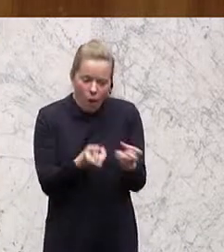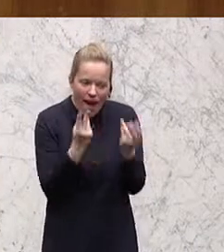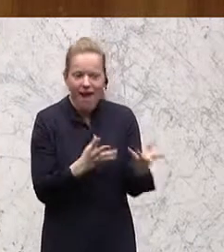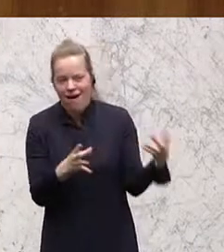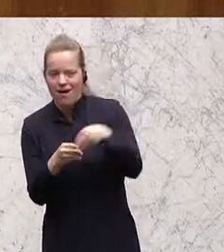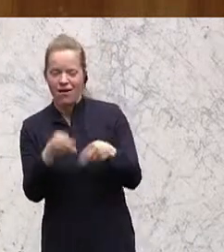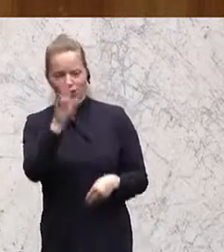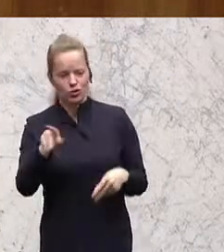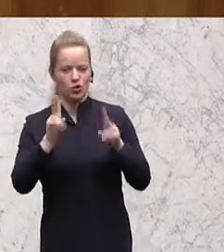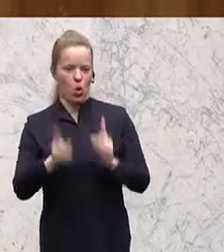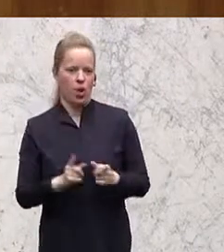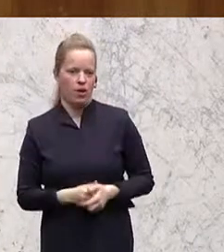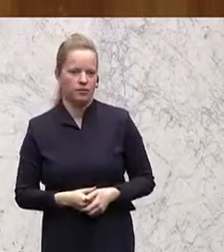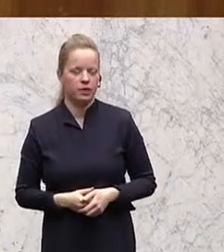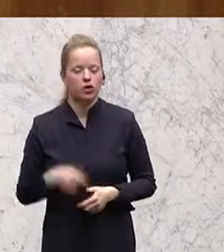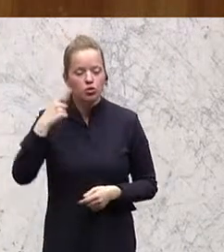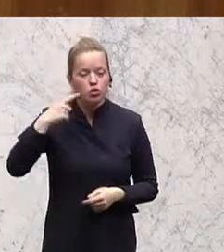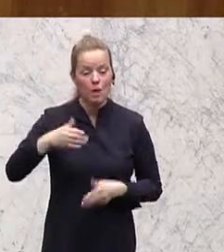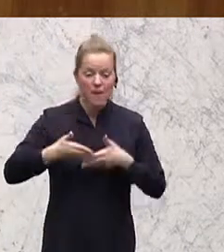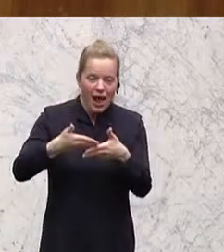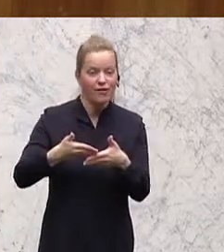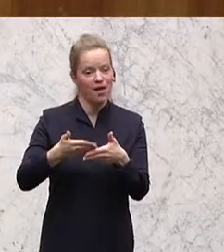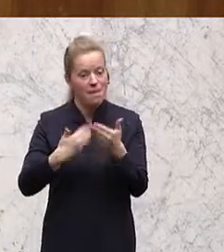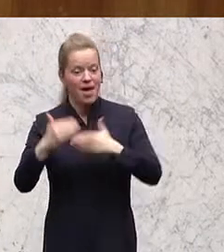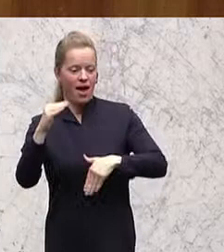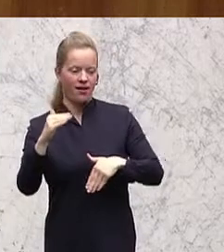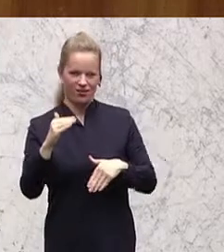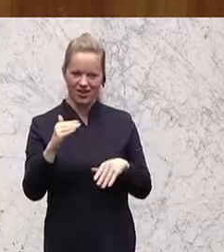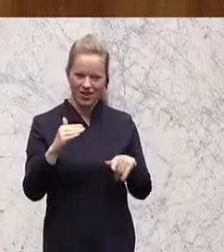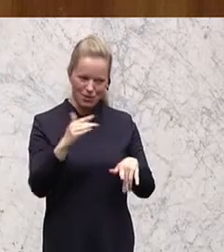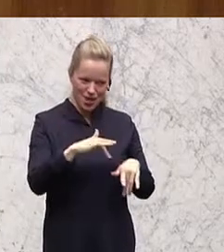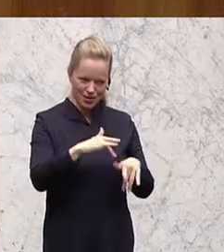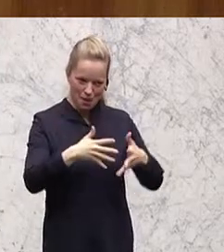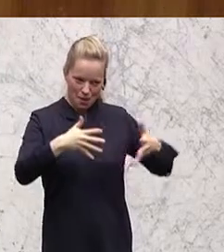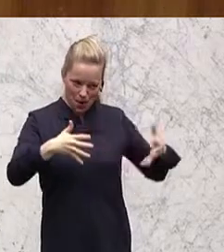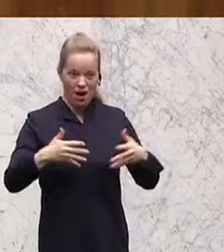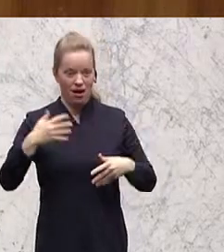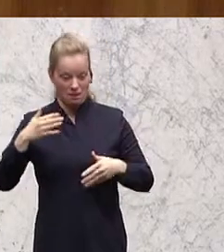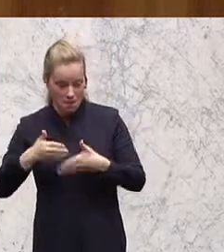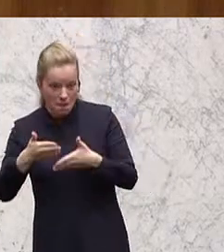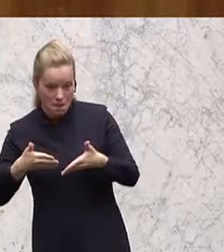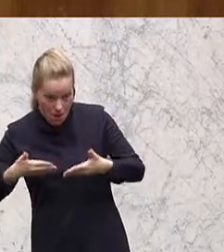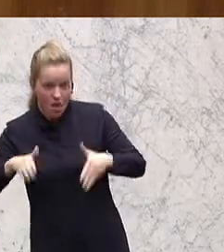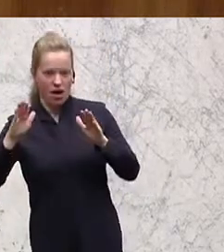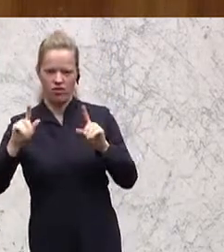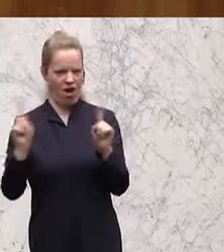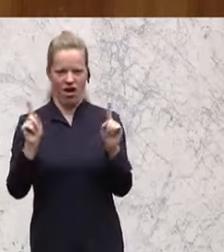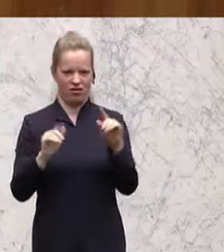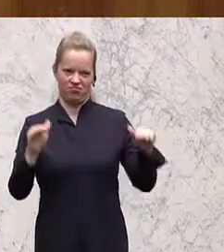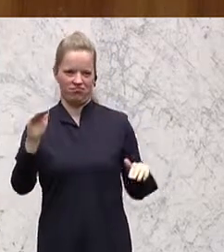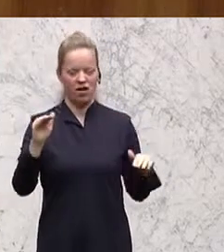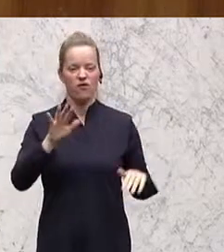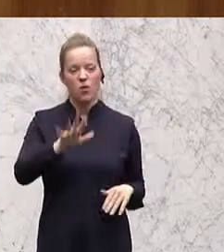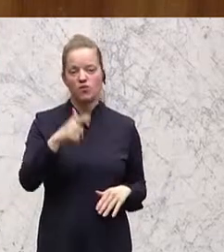Studierendenanzahlen auch das Budget für die Studienbeihilfe steigt. Falsch gedacht, in den letzten zehn Jahren ist das stagniert, die Zuerkennungsquoten sinken von